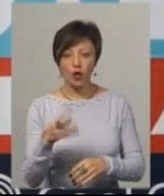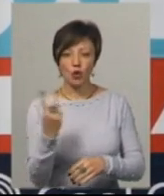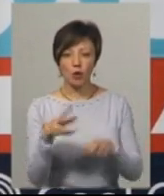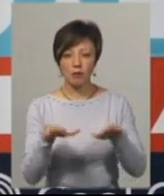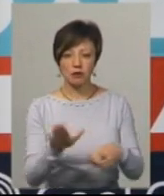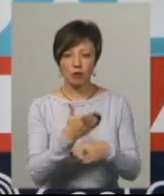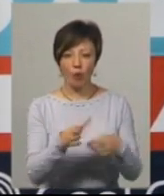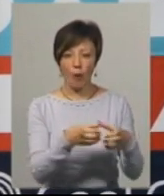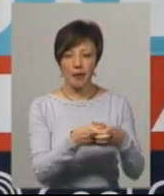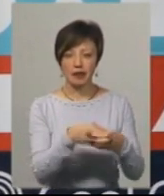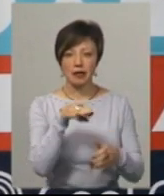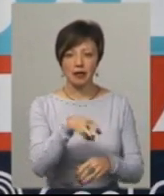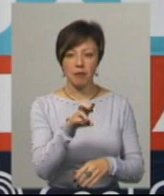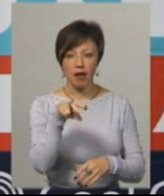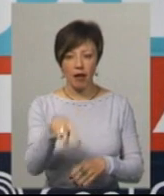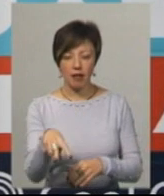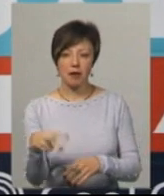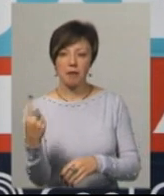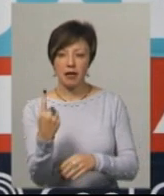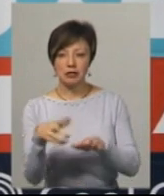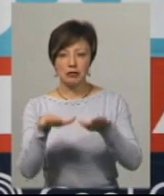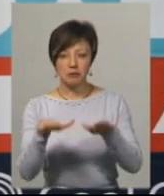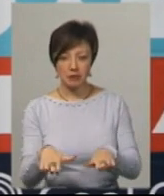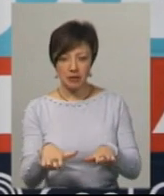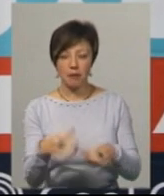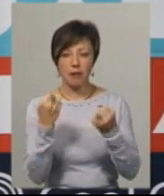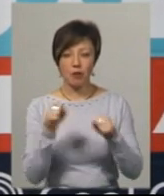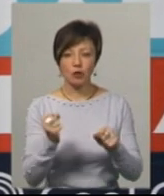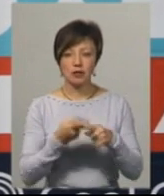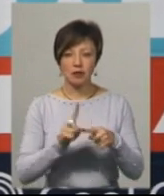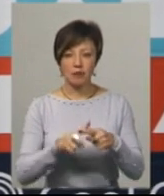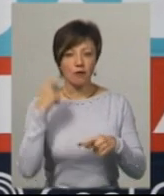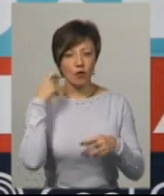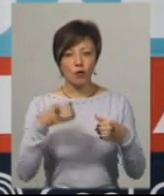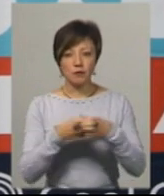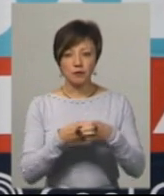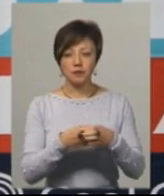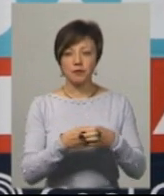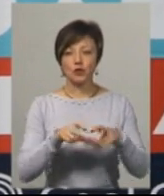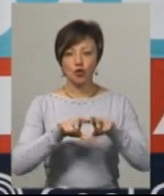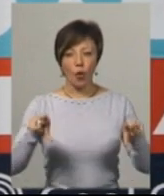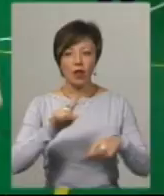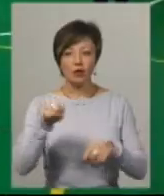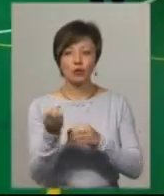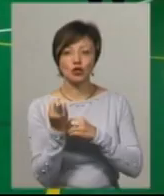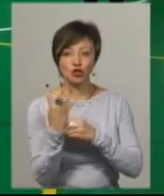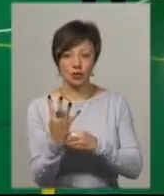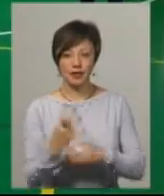розділили команда «ТБЛ», і перше місце переможцями даної вікової групи стало ЗОЖ номер 14.